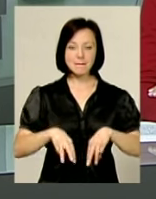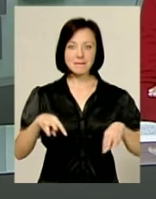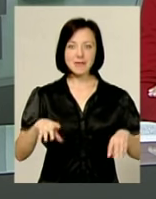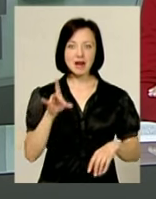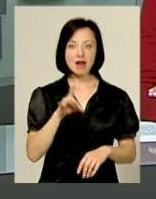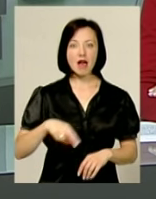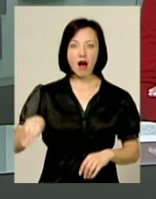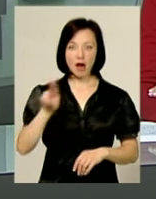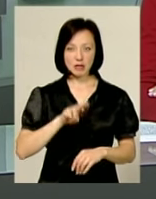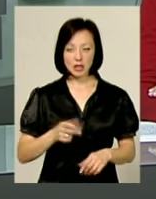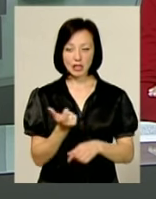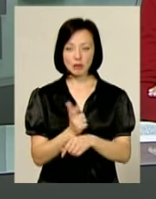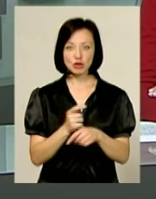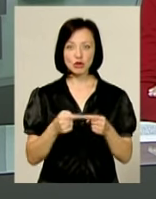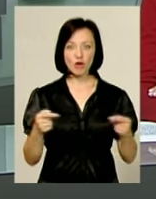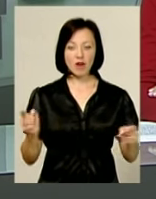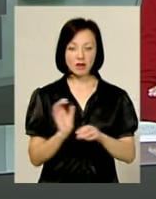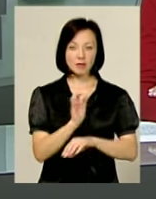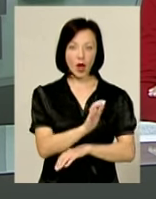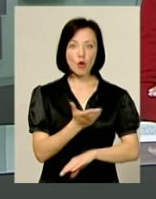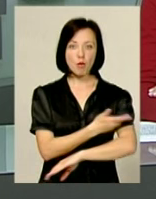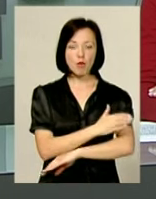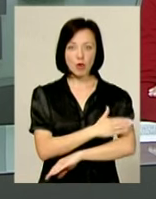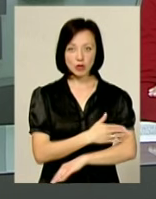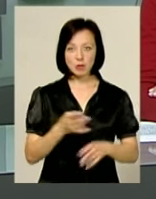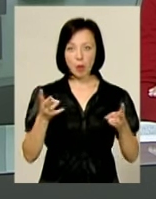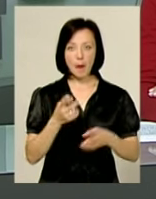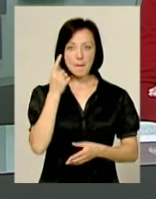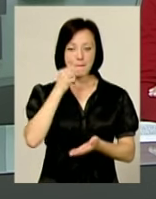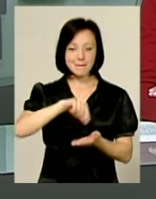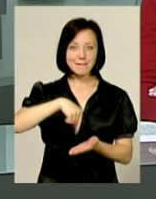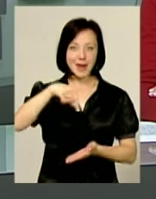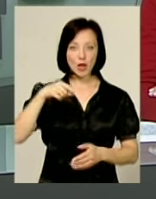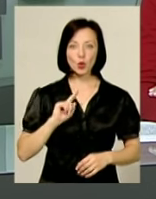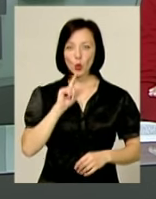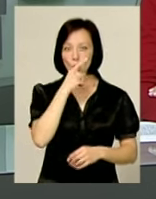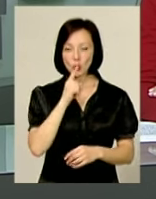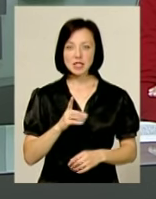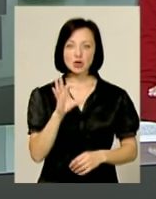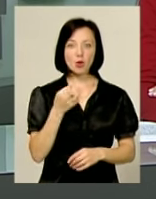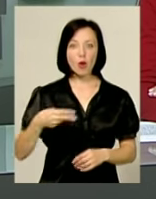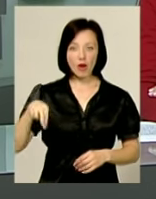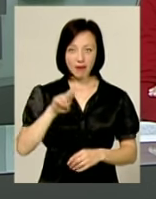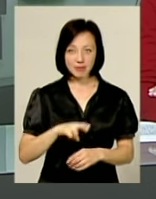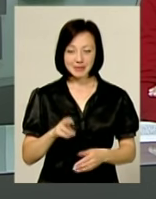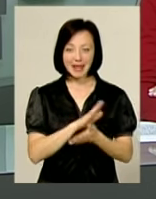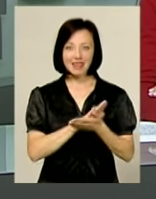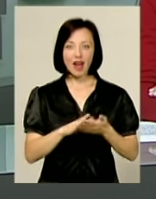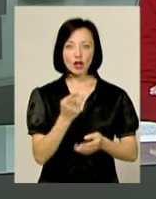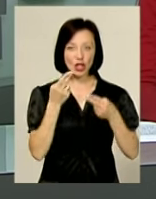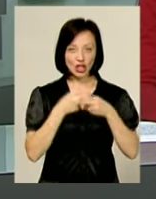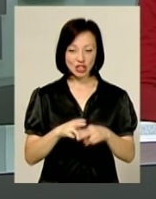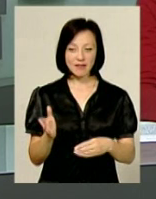товарів вивозили до Польщі. Попит мали подільський мед, кукурудза, соєві боби, олія та санітарно-технічні вироби. Про це